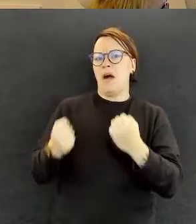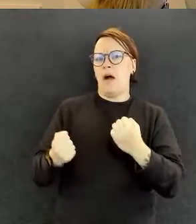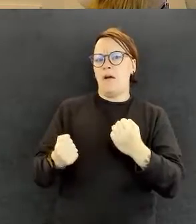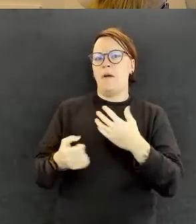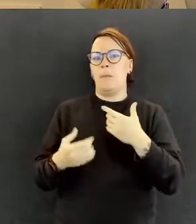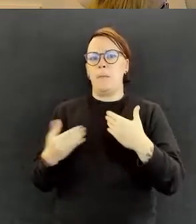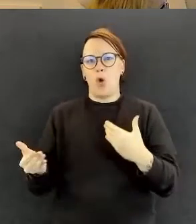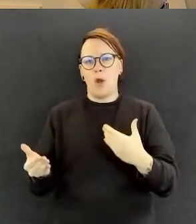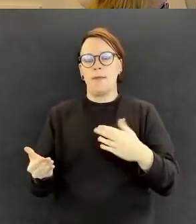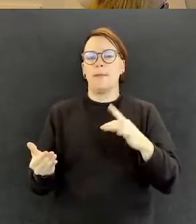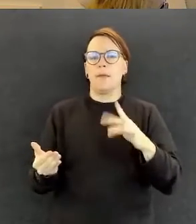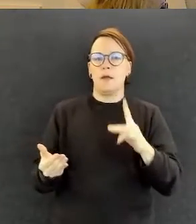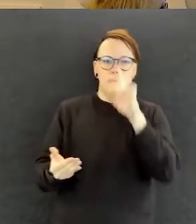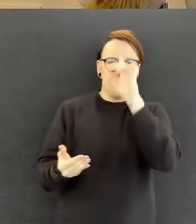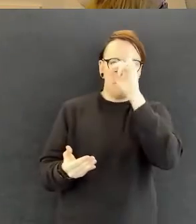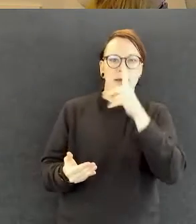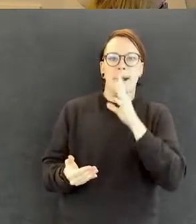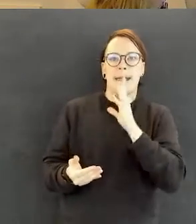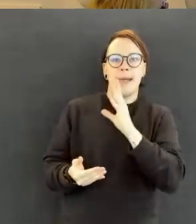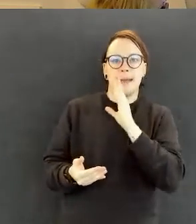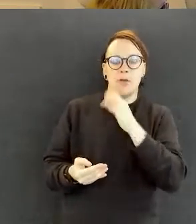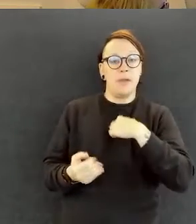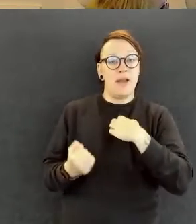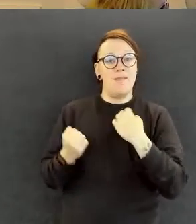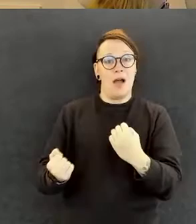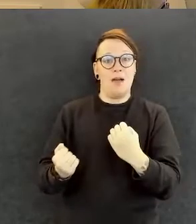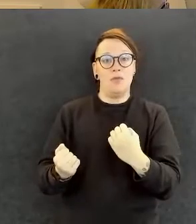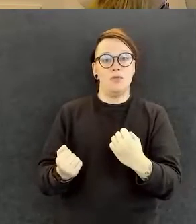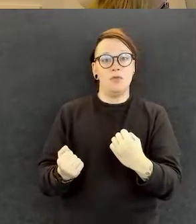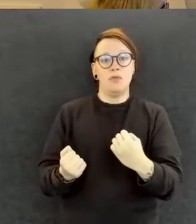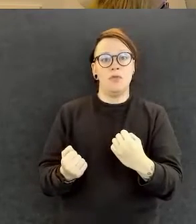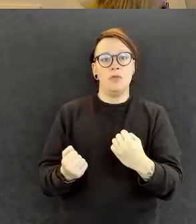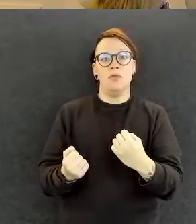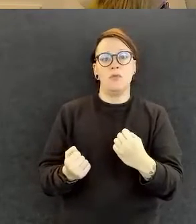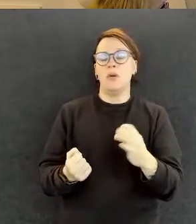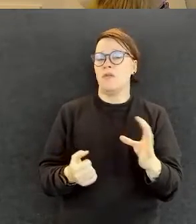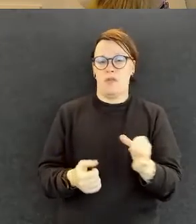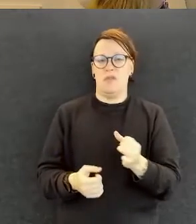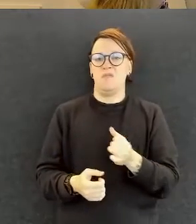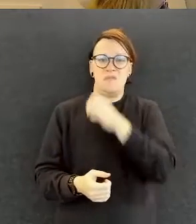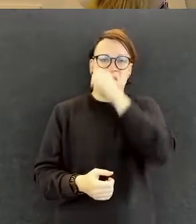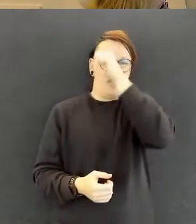niistä. Se voi olla joillekin muodostaa estettä.